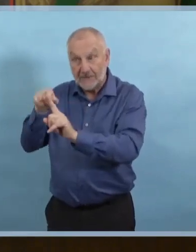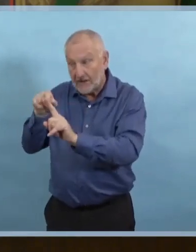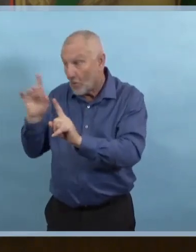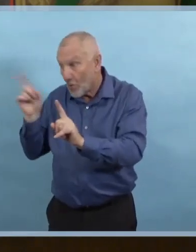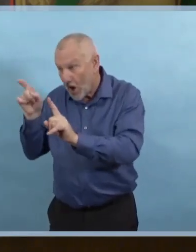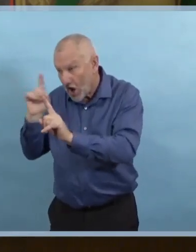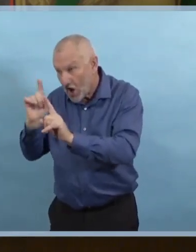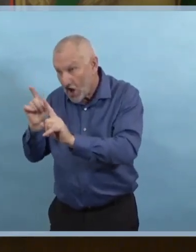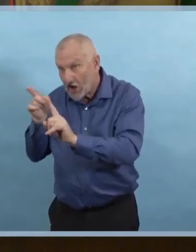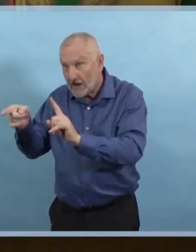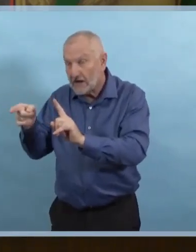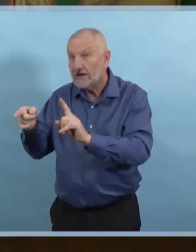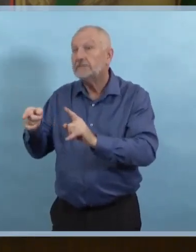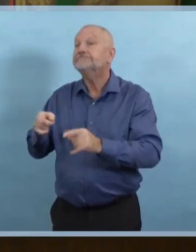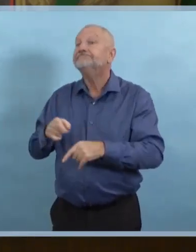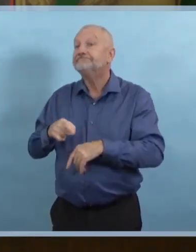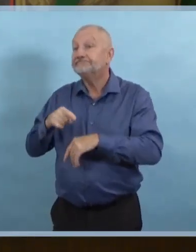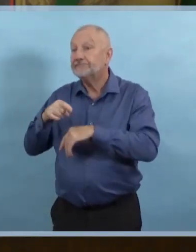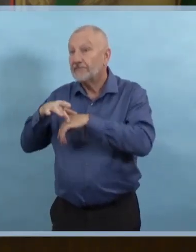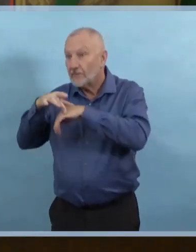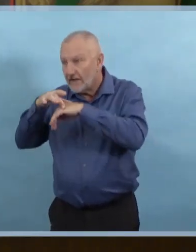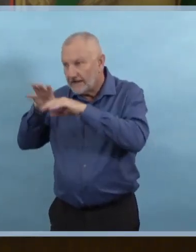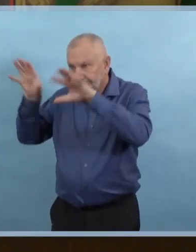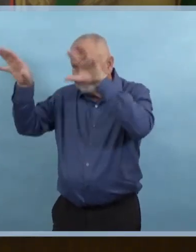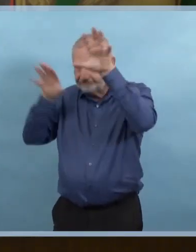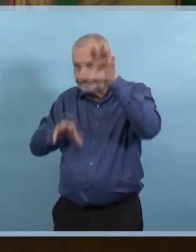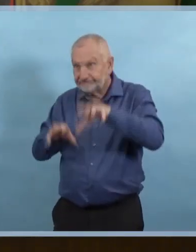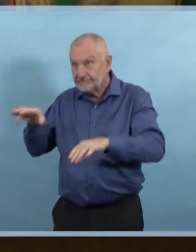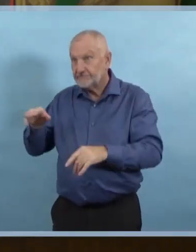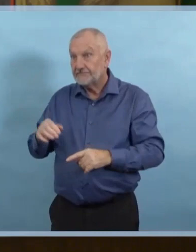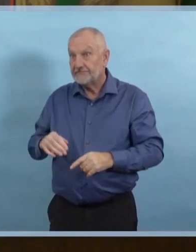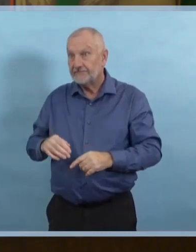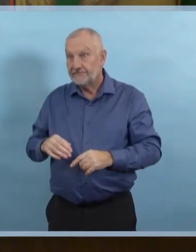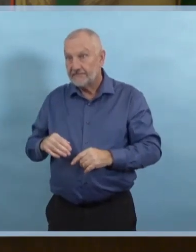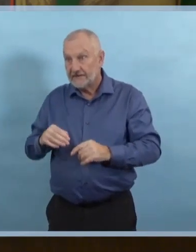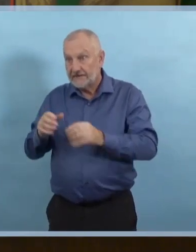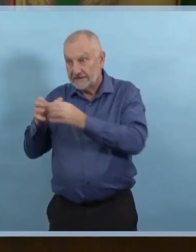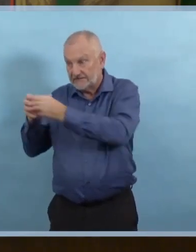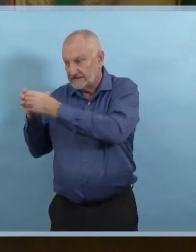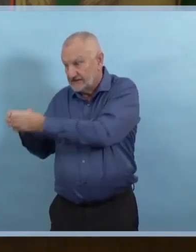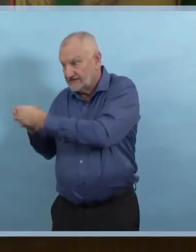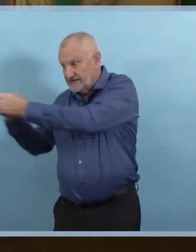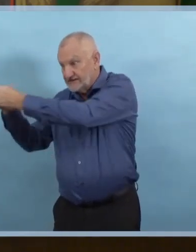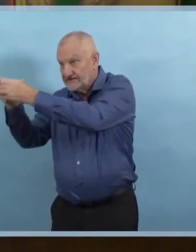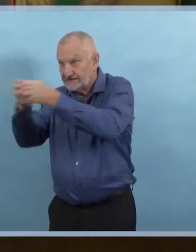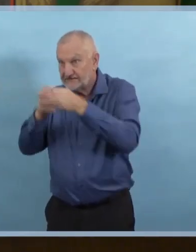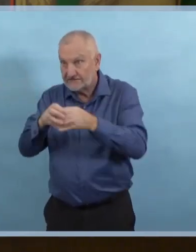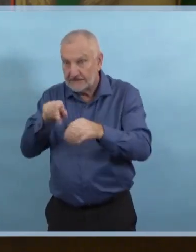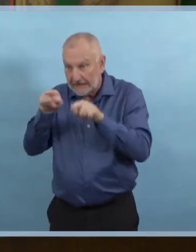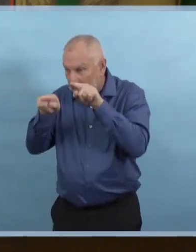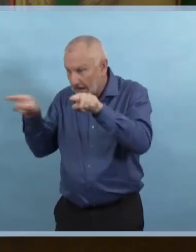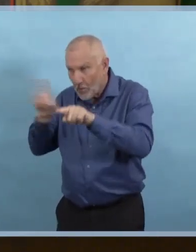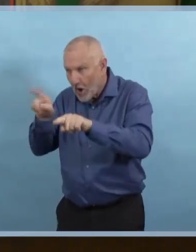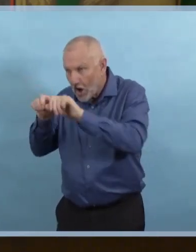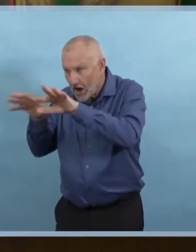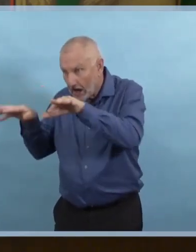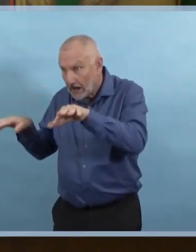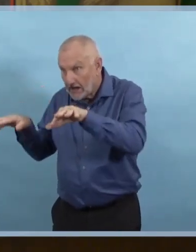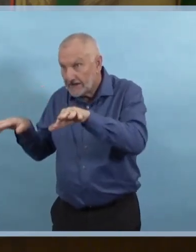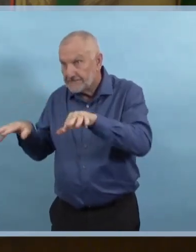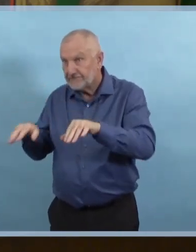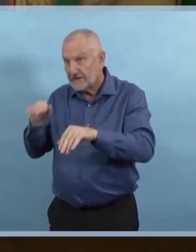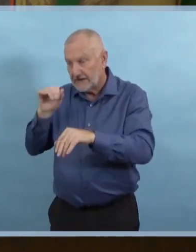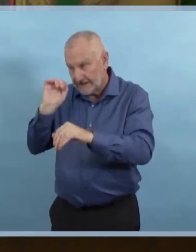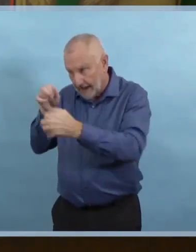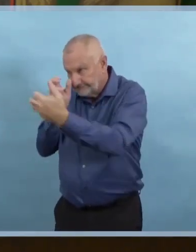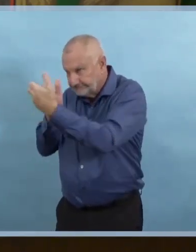grappes. Donc, il était possible de tailler notre intervention par rapport à la situation. Et ce